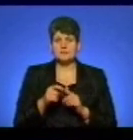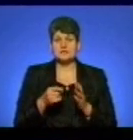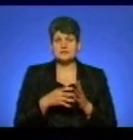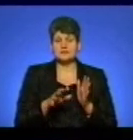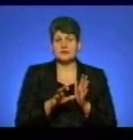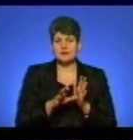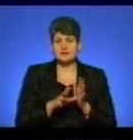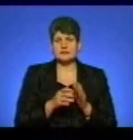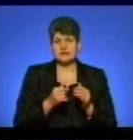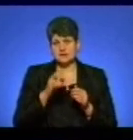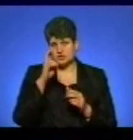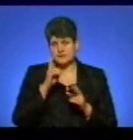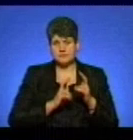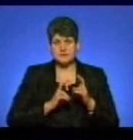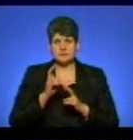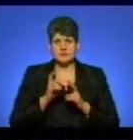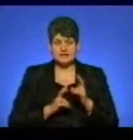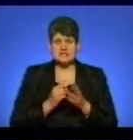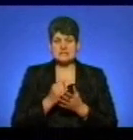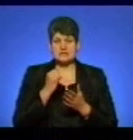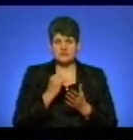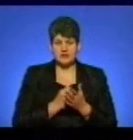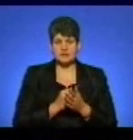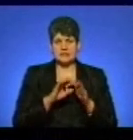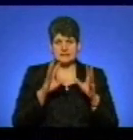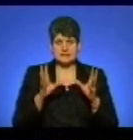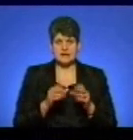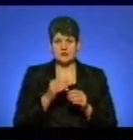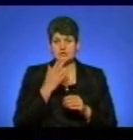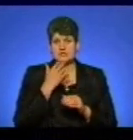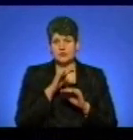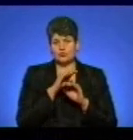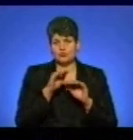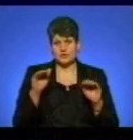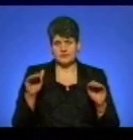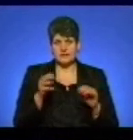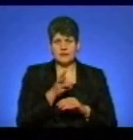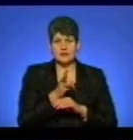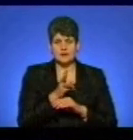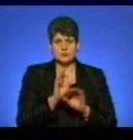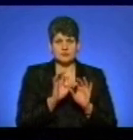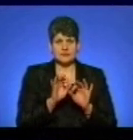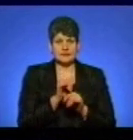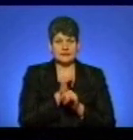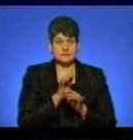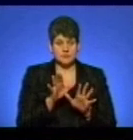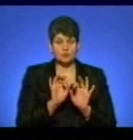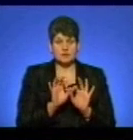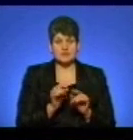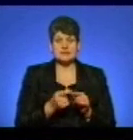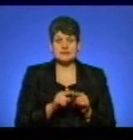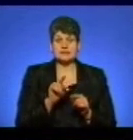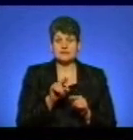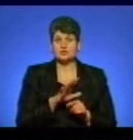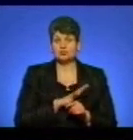електроенергію для комунальних підприємств затверджено на загальнонаціональному рівні. На камеру прокоментувати він не зміг, пояснюючи це тим, що